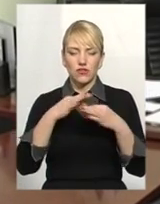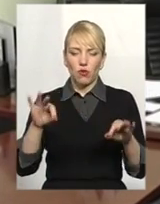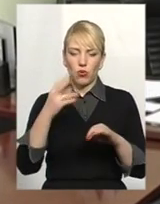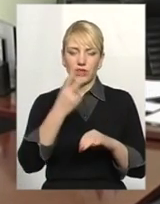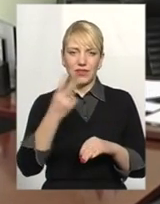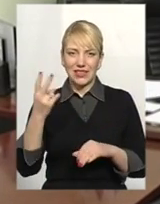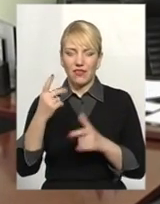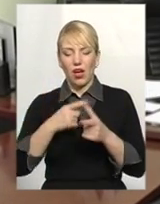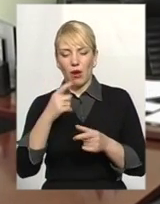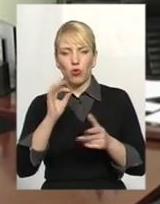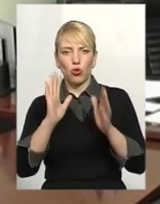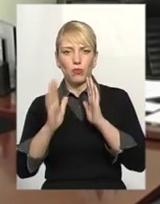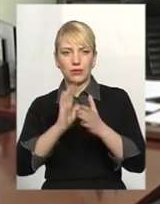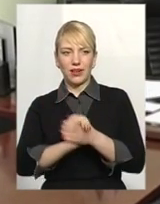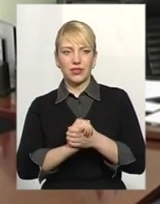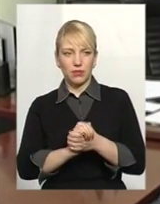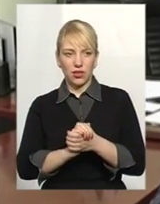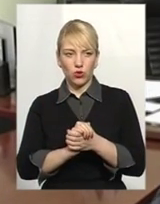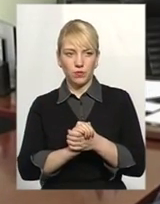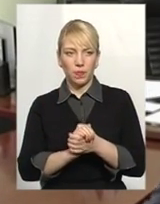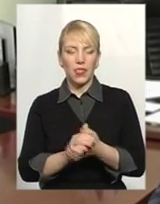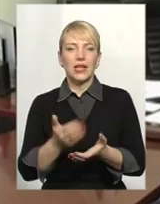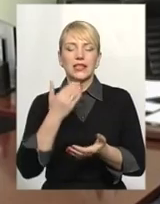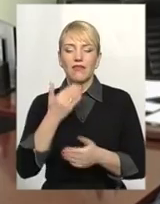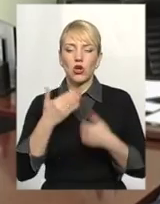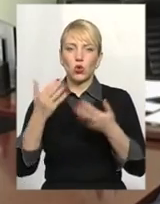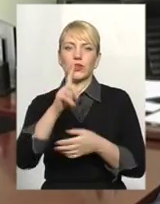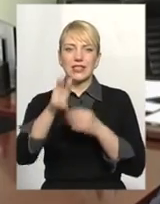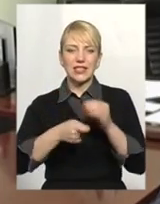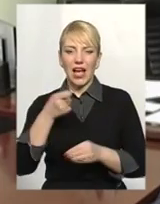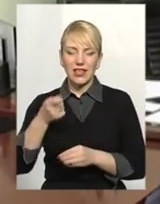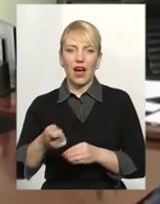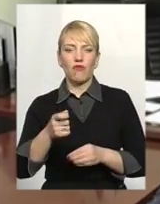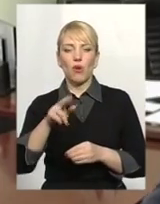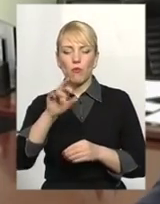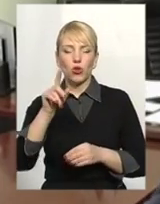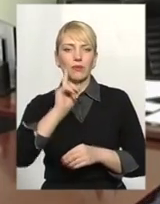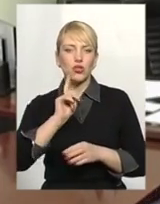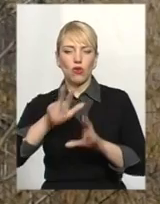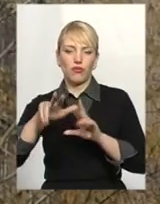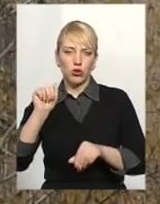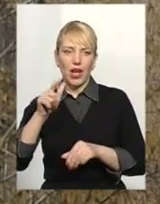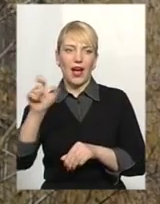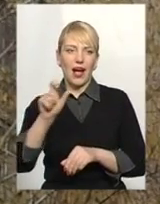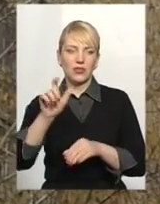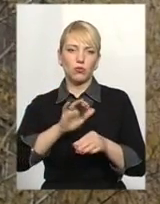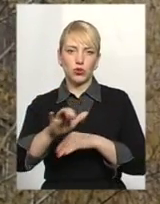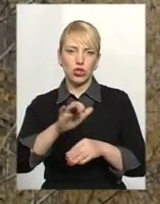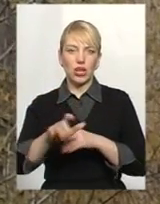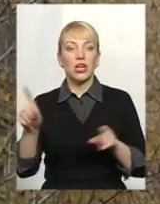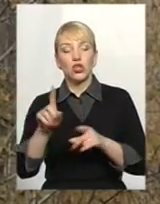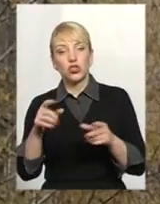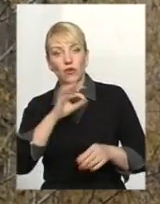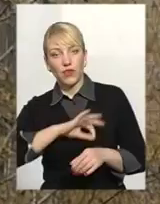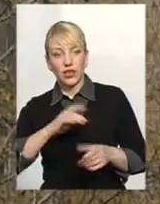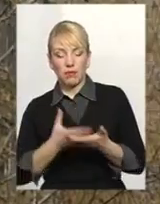на проспект Мєру, звернутися з заявою про відключення, тимчасове відключення газопостачання. Що вигідніше платити